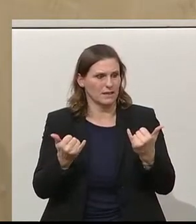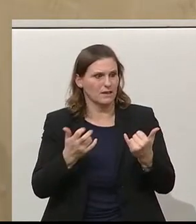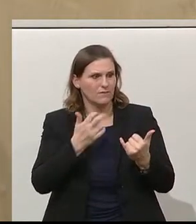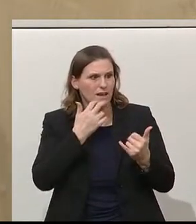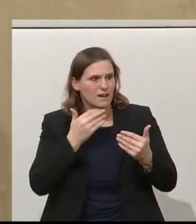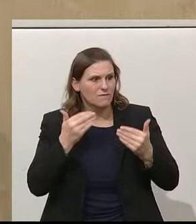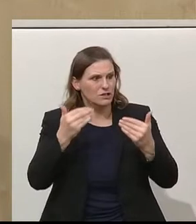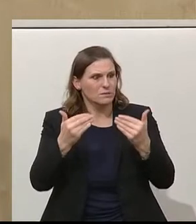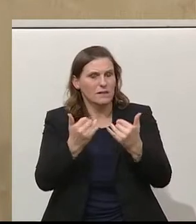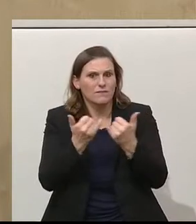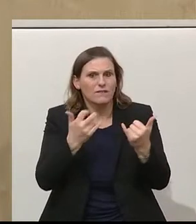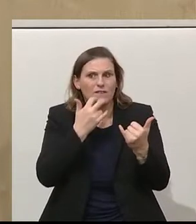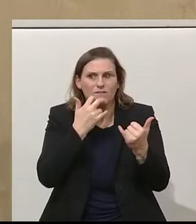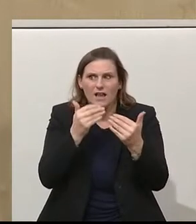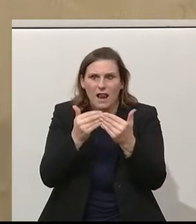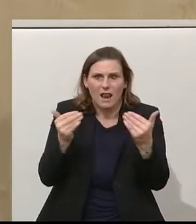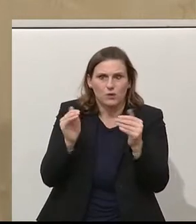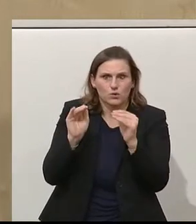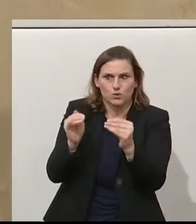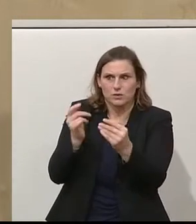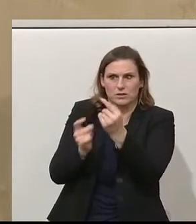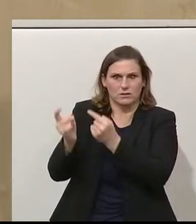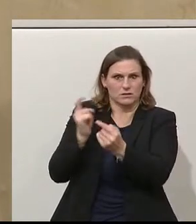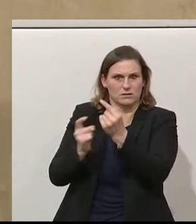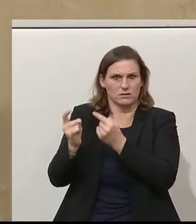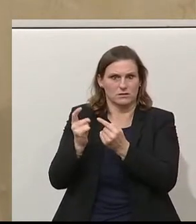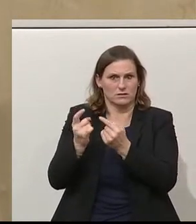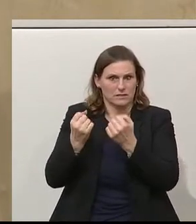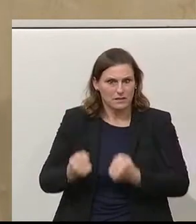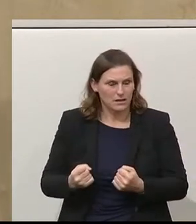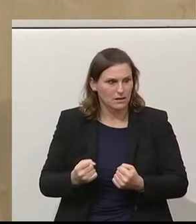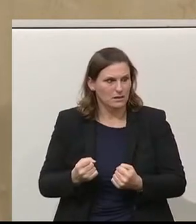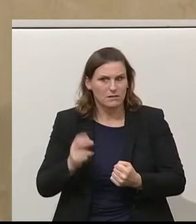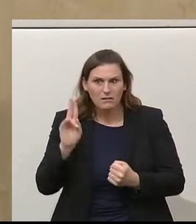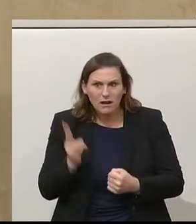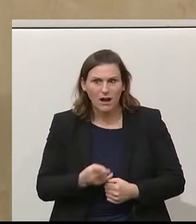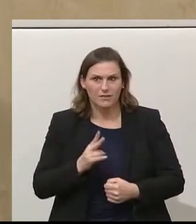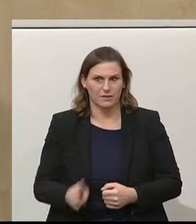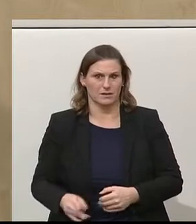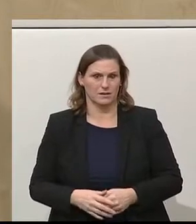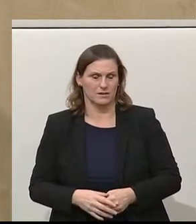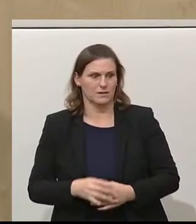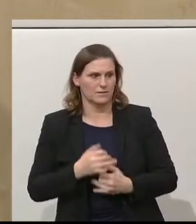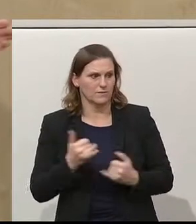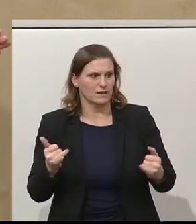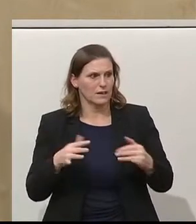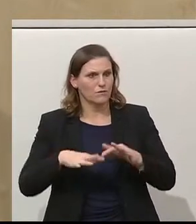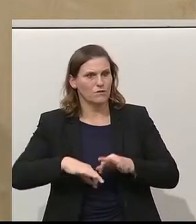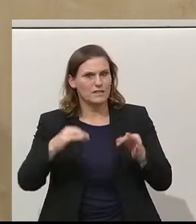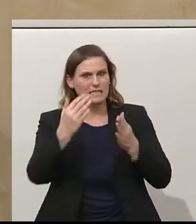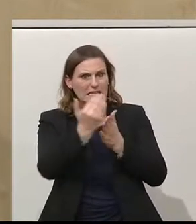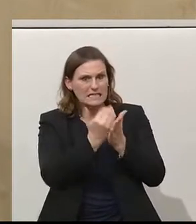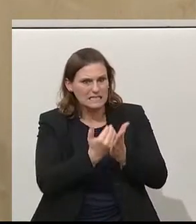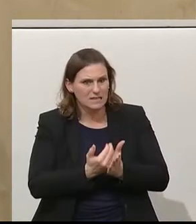wollen Sie denn dann eine restriktive Ausländerzuwanderungspolitik überhaupt garantieren? Das können Sie nicht. Es findet sich in diesem gesamten Gesetz